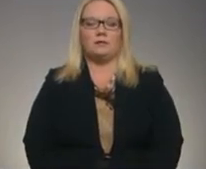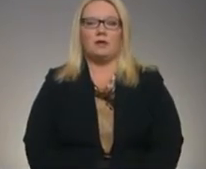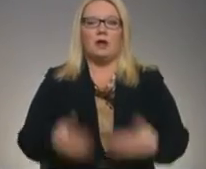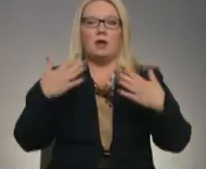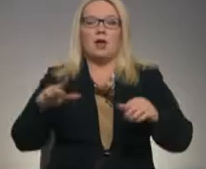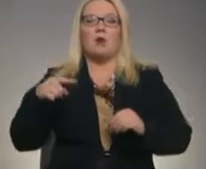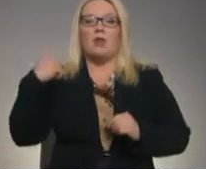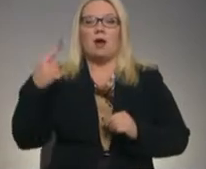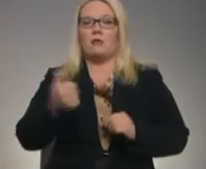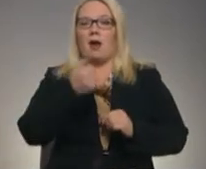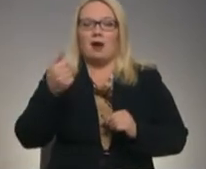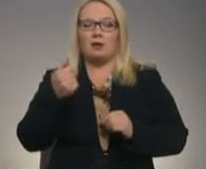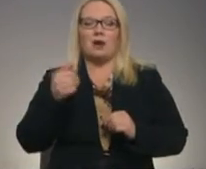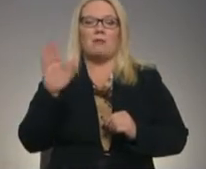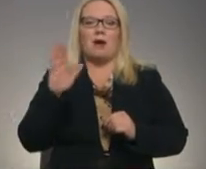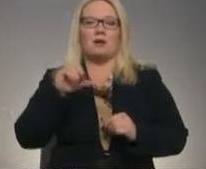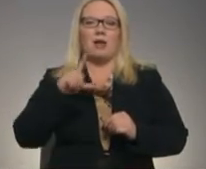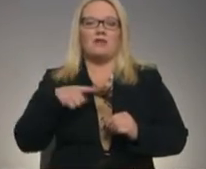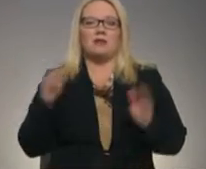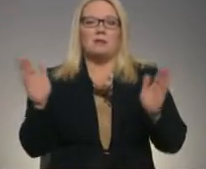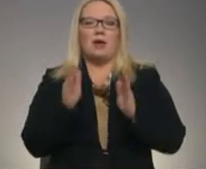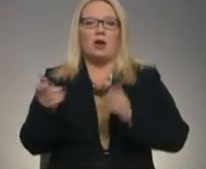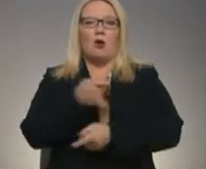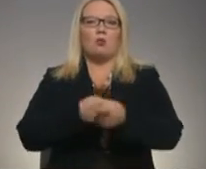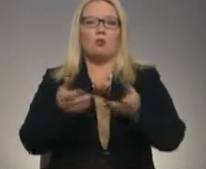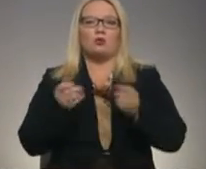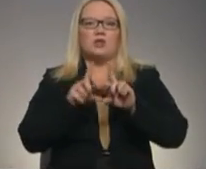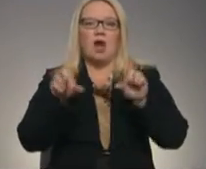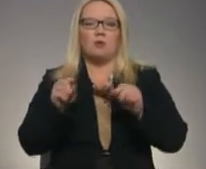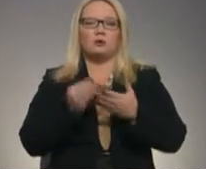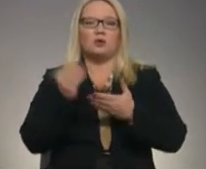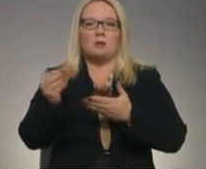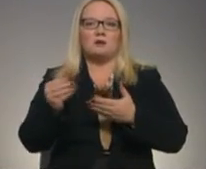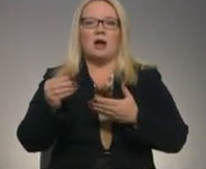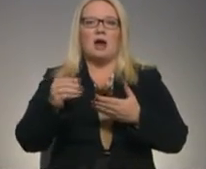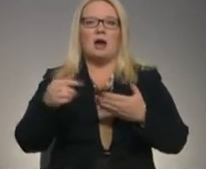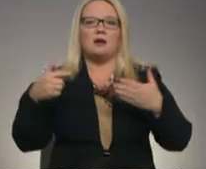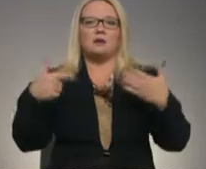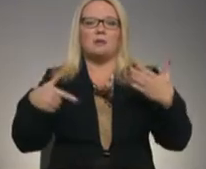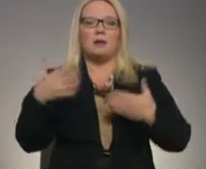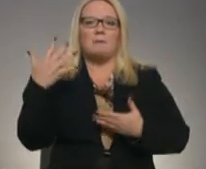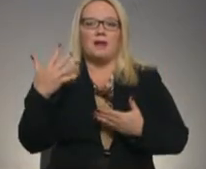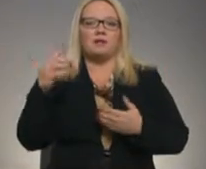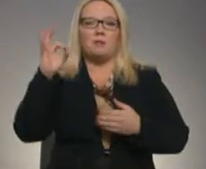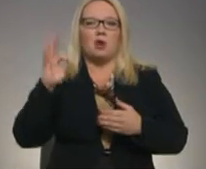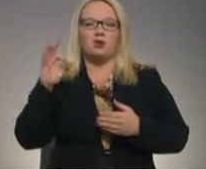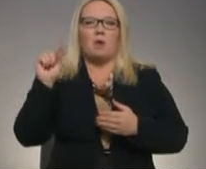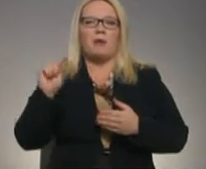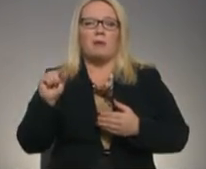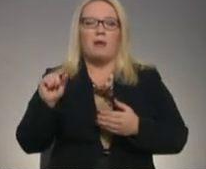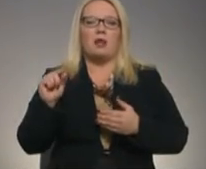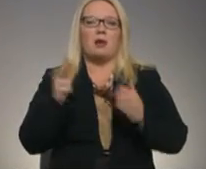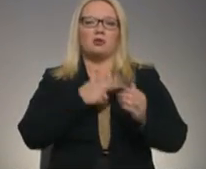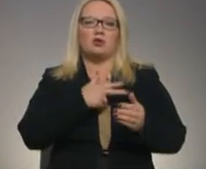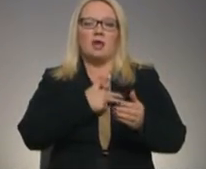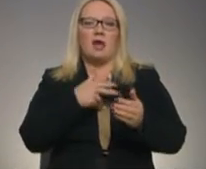Jau no nākamā gada par Latvijas mikrouzņēmumos nodarbinātajiem cilvēkiem būs jāmaksā 75% no minimālajām sociālajām iemaksām.